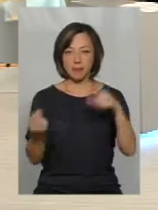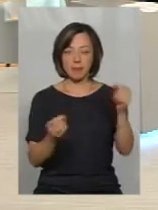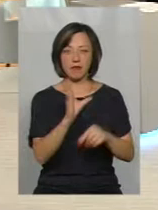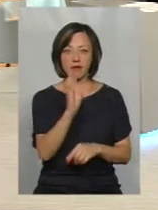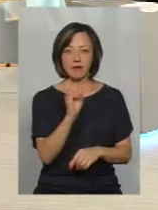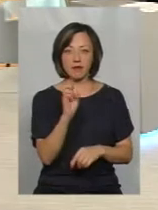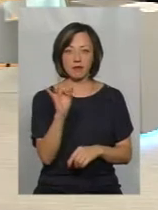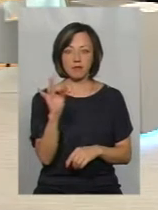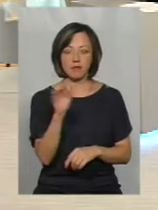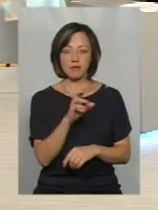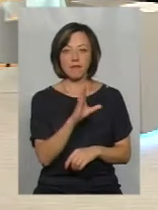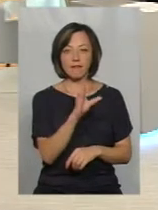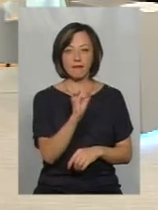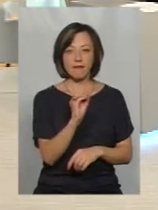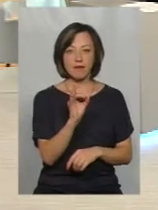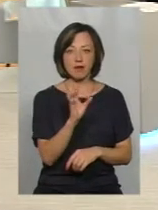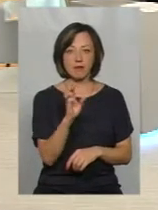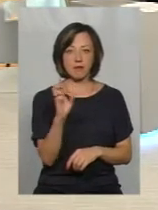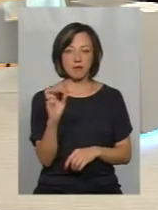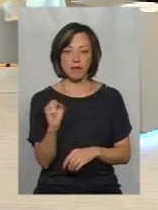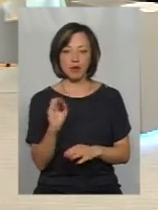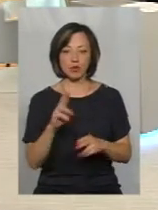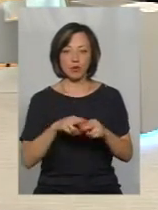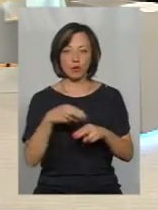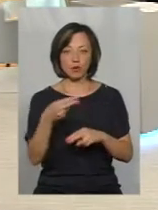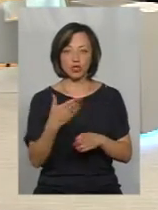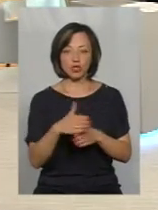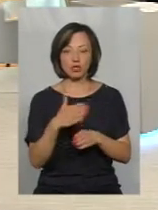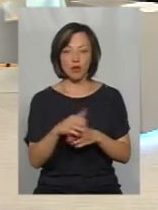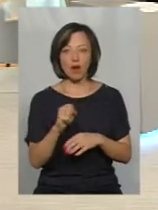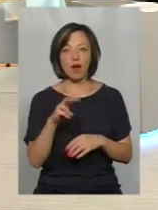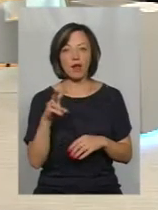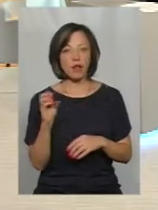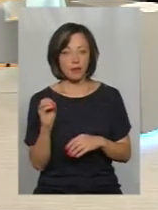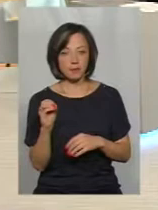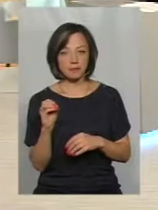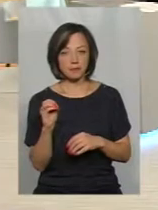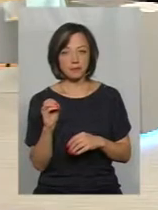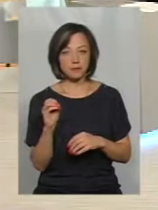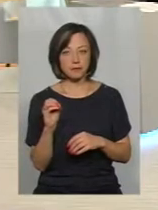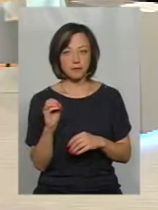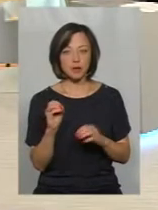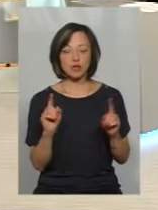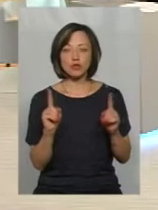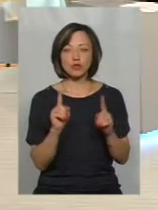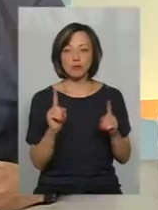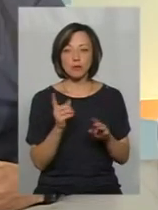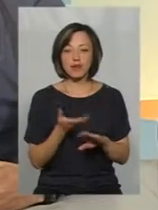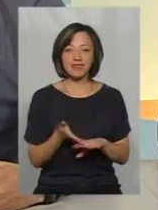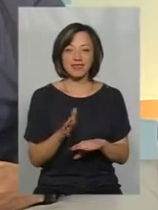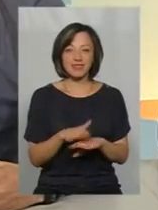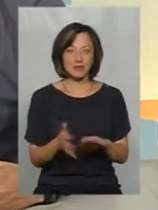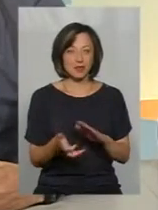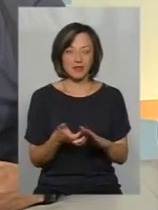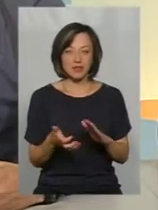Так, яка буде компенсовувати частково. Але, щоб критично не вистачало